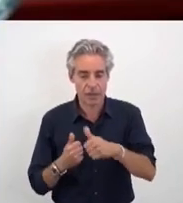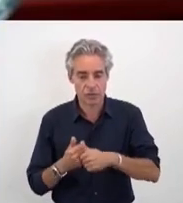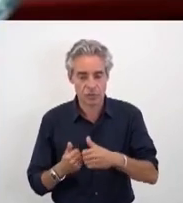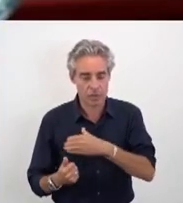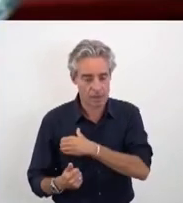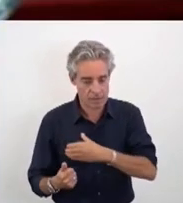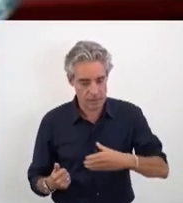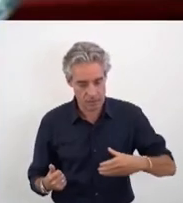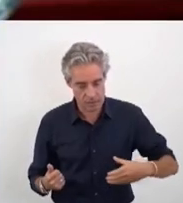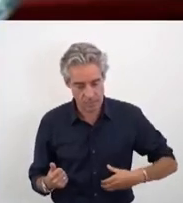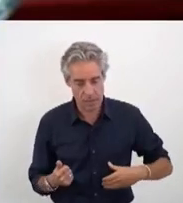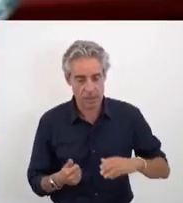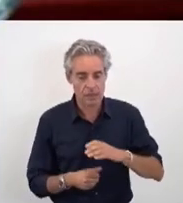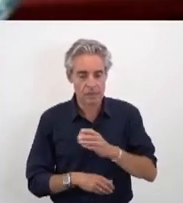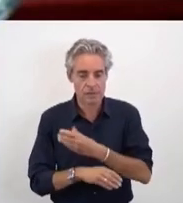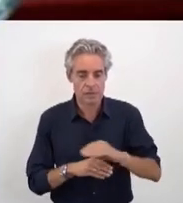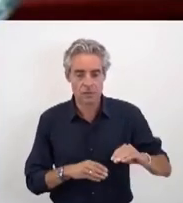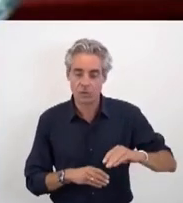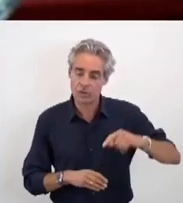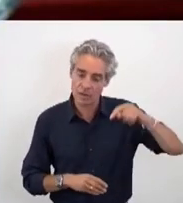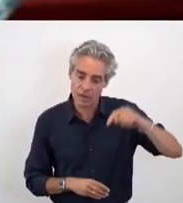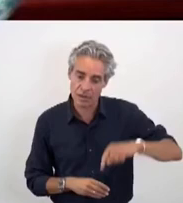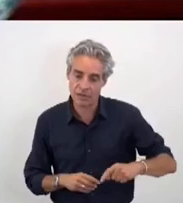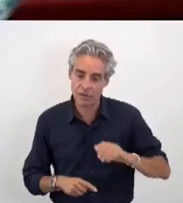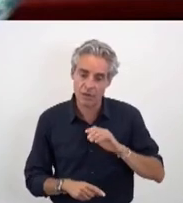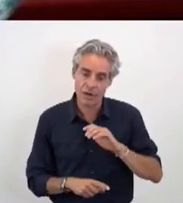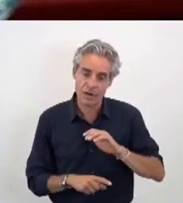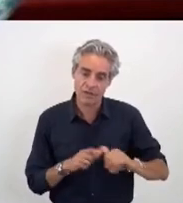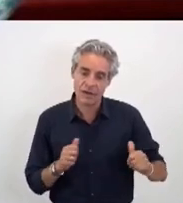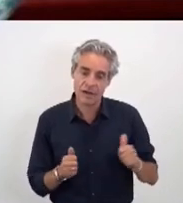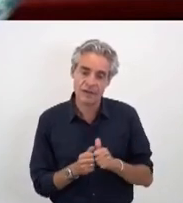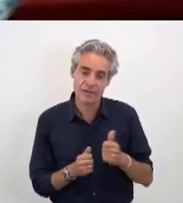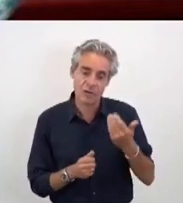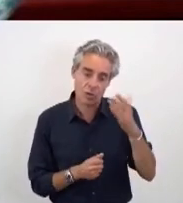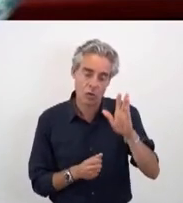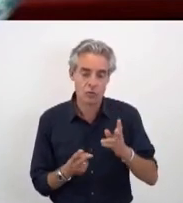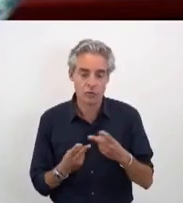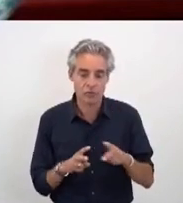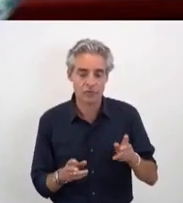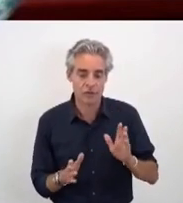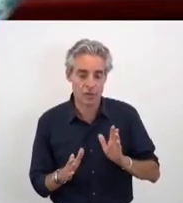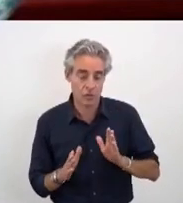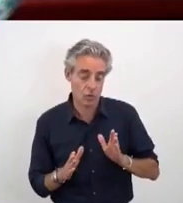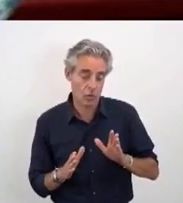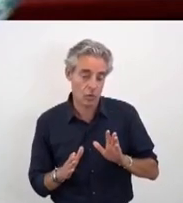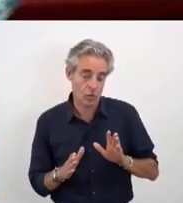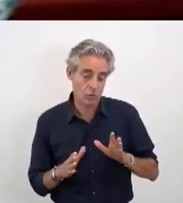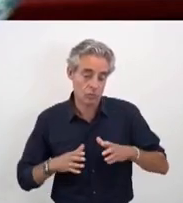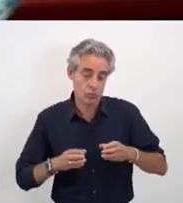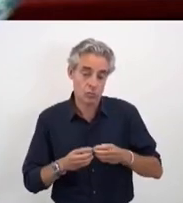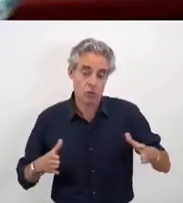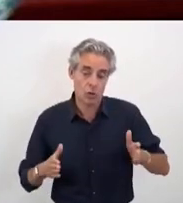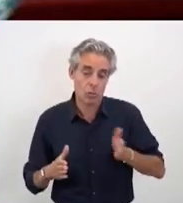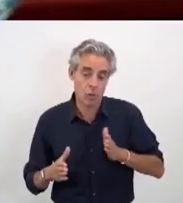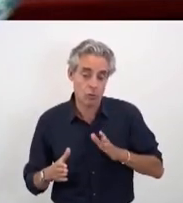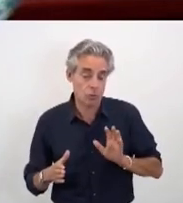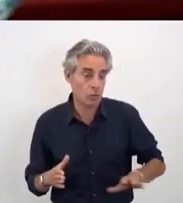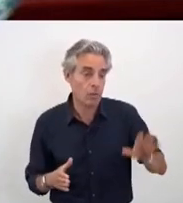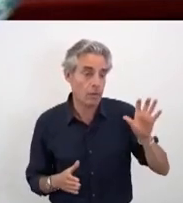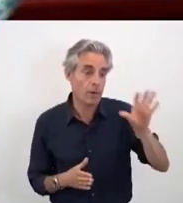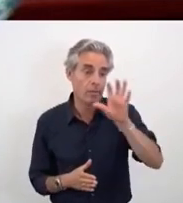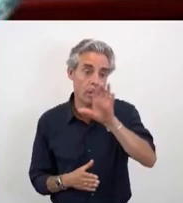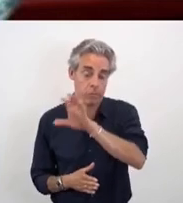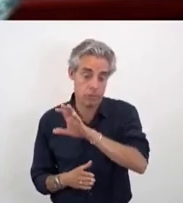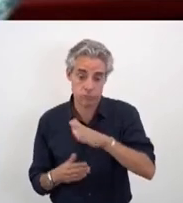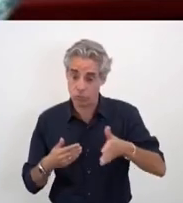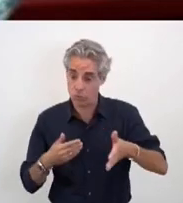'indispensable travail à produire avec les autres communes de la métropole. Et des communes qui